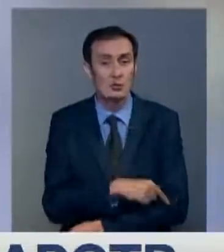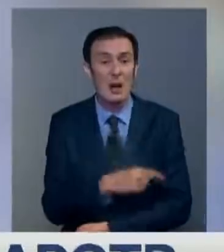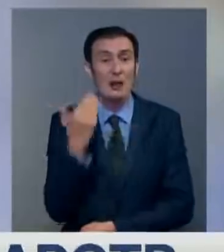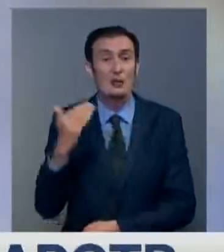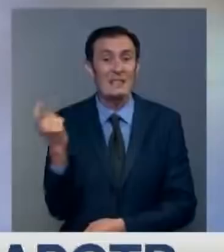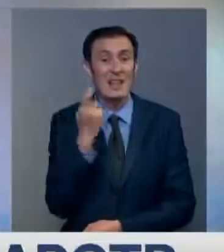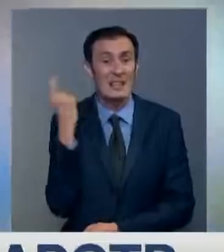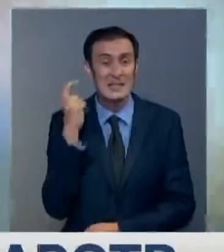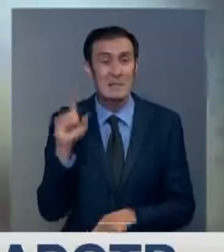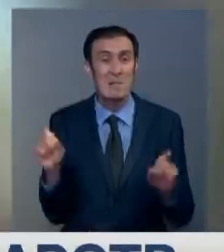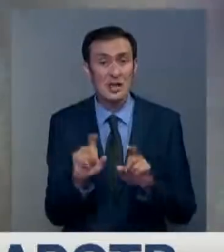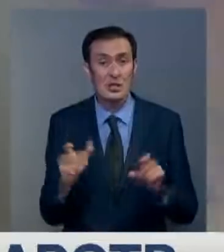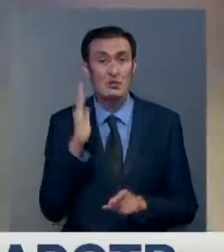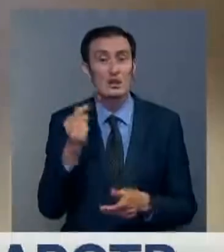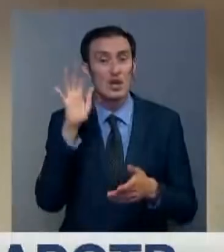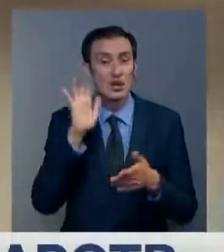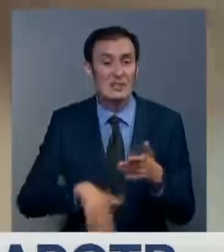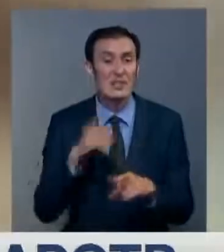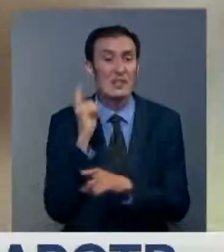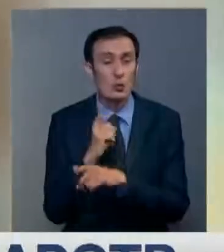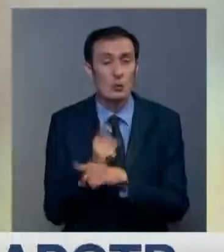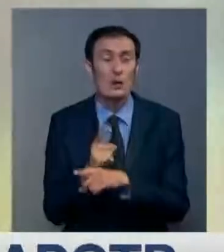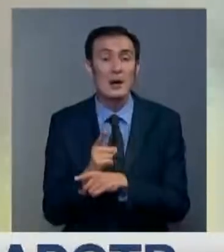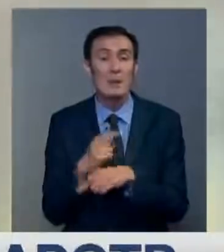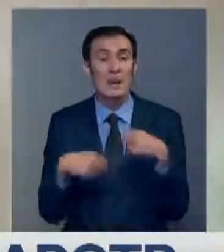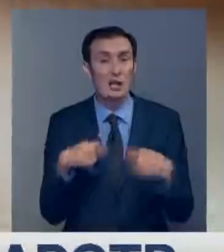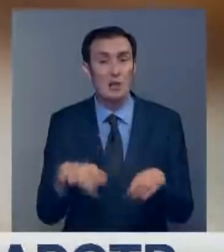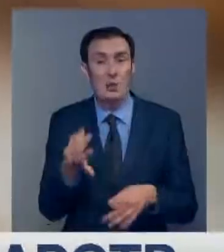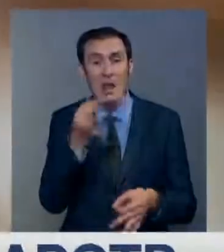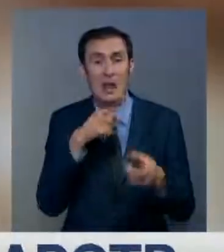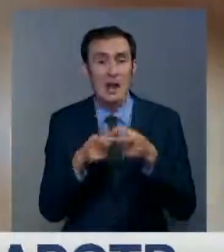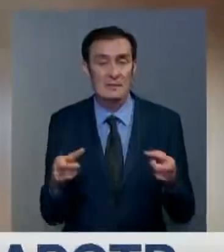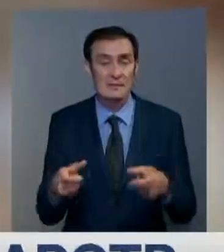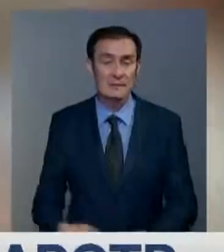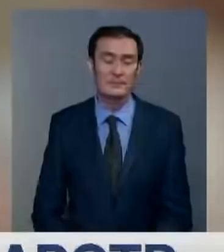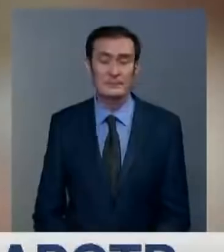владельцу магазина теперь грозит штраф за незаконную фармацевтическую деятельность.